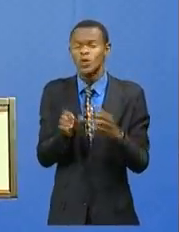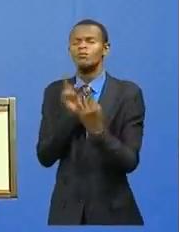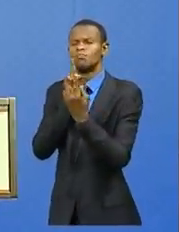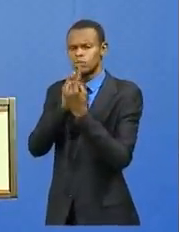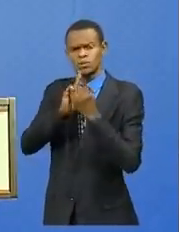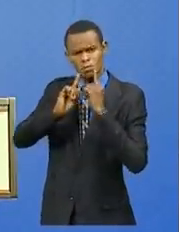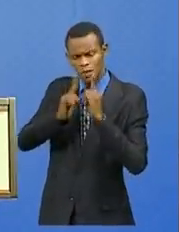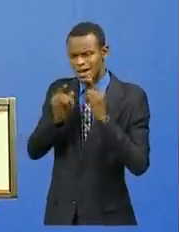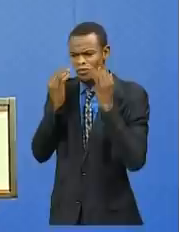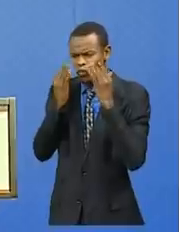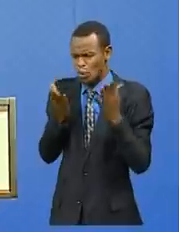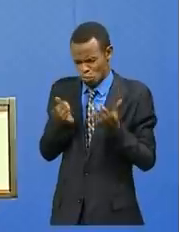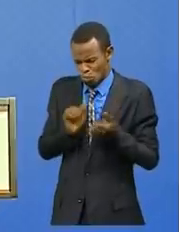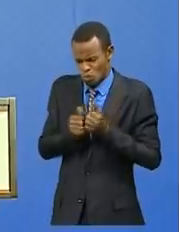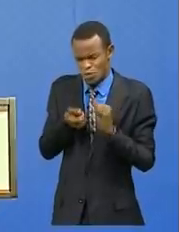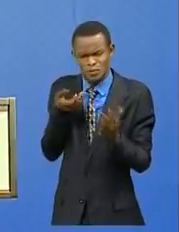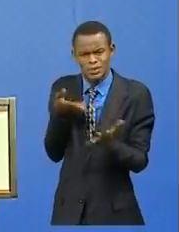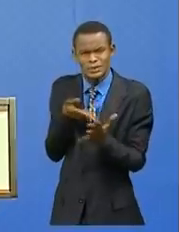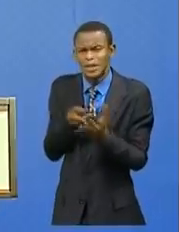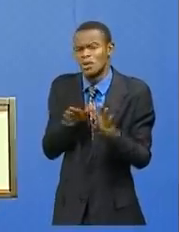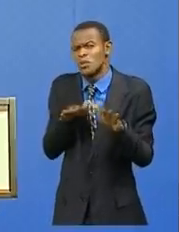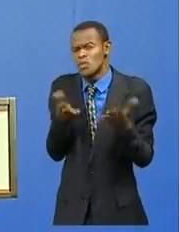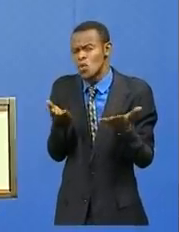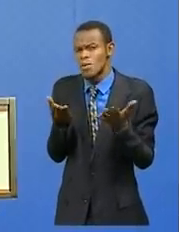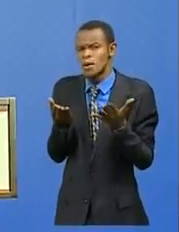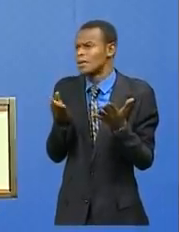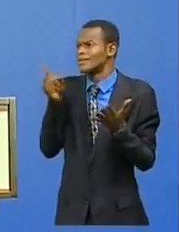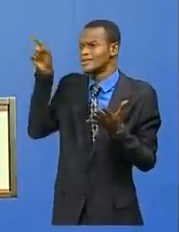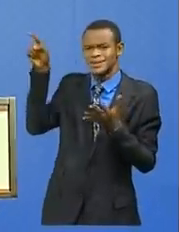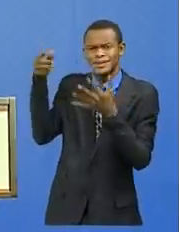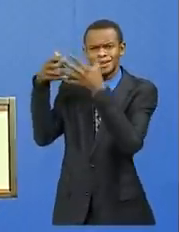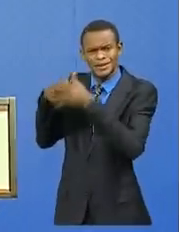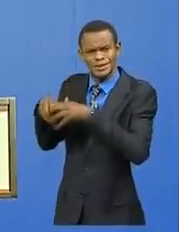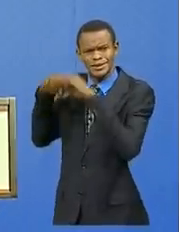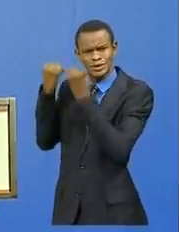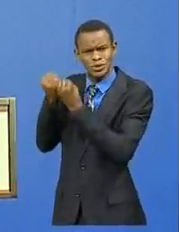situation et d'envisager la réparation des préjudices causés.